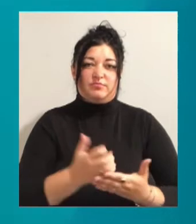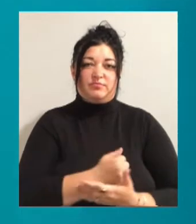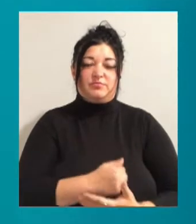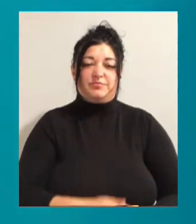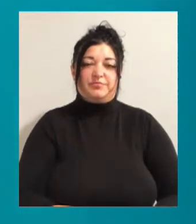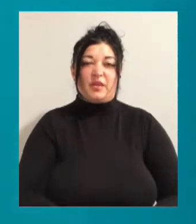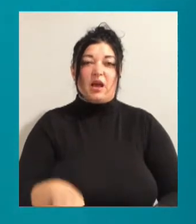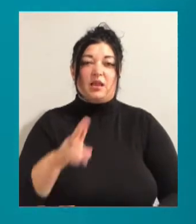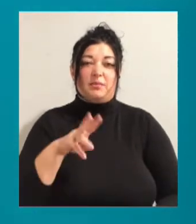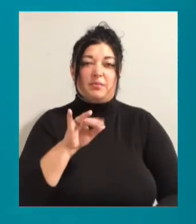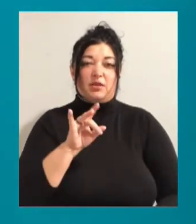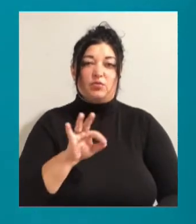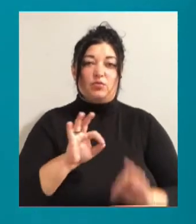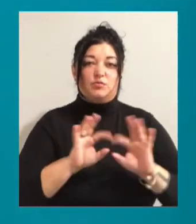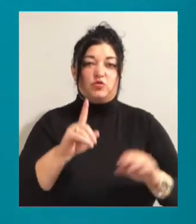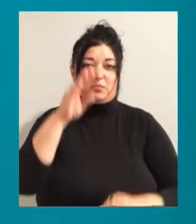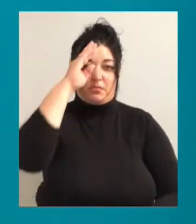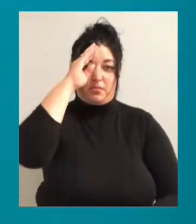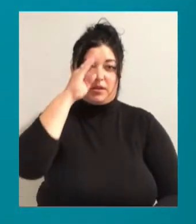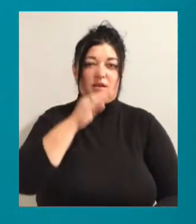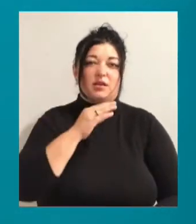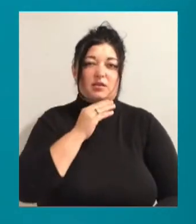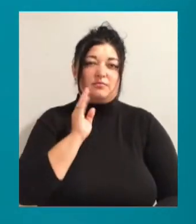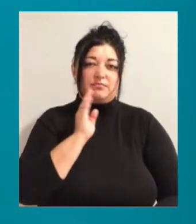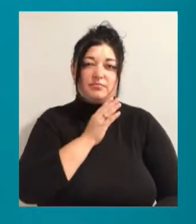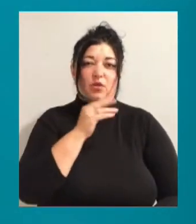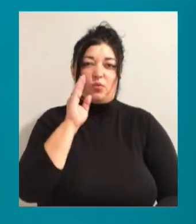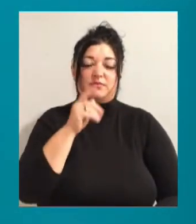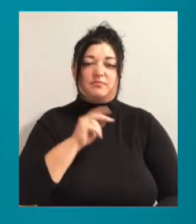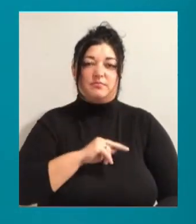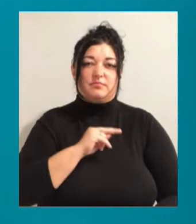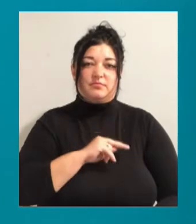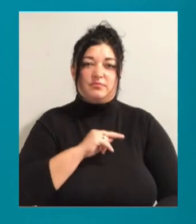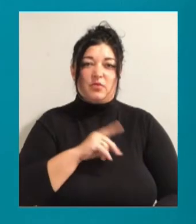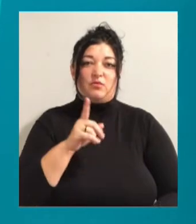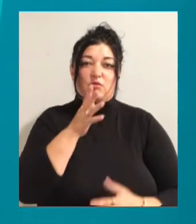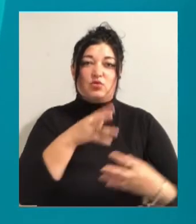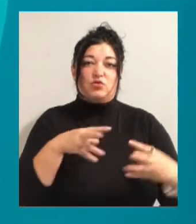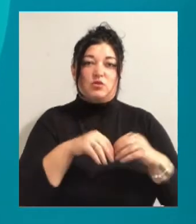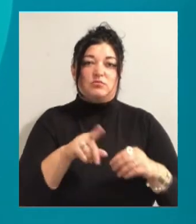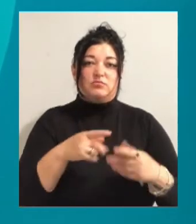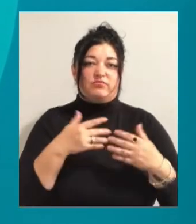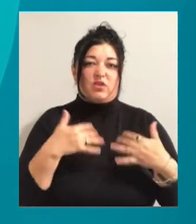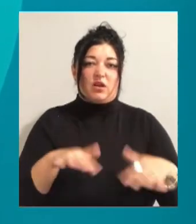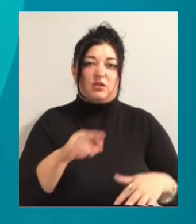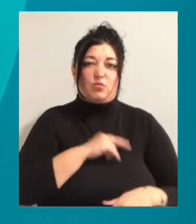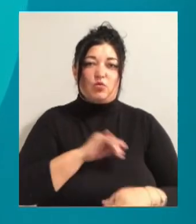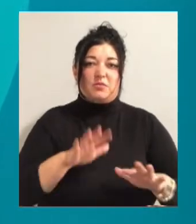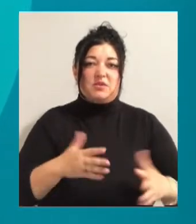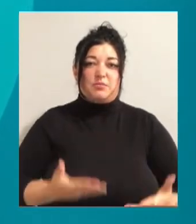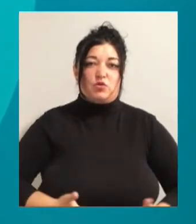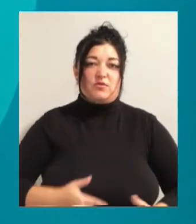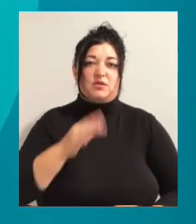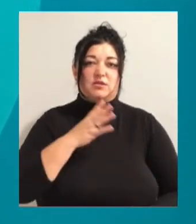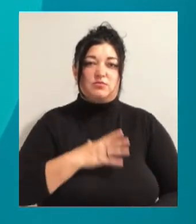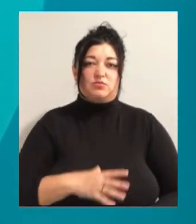Дмитро Ревун розповів, що батьки хлопця працювали паркувальниками, одночасно вони втратили роботу та місце проживання. Були змушені